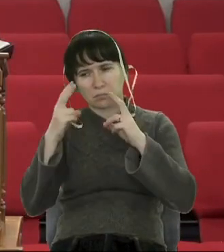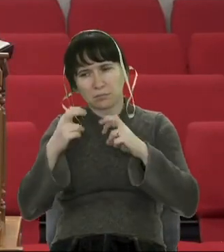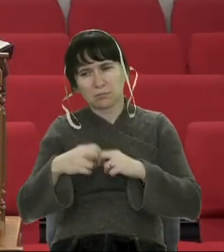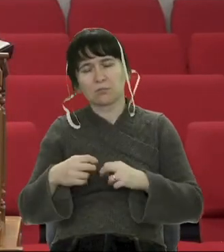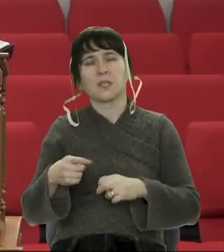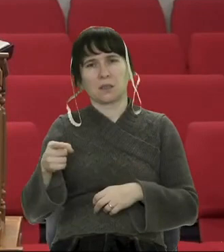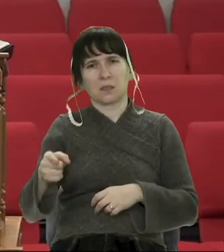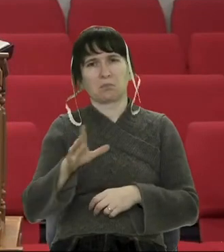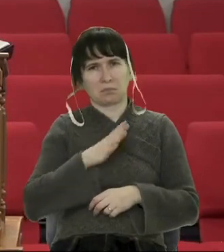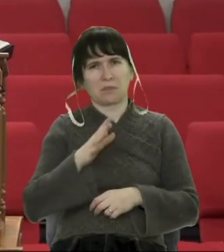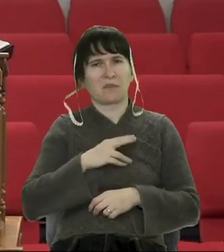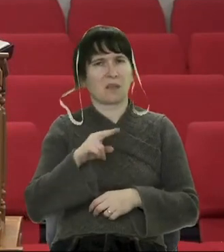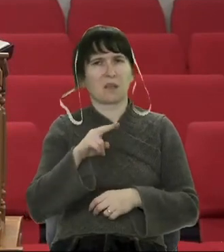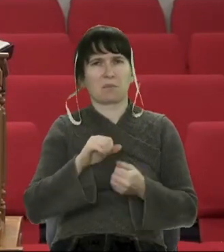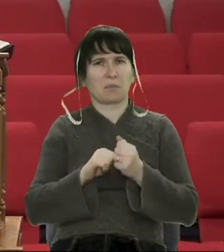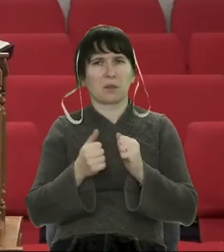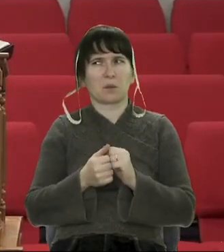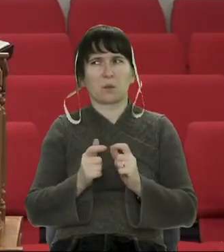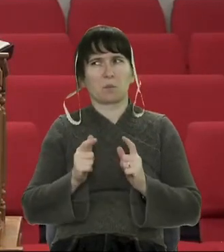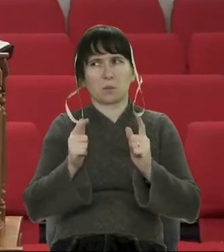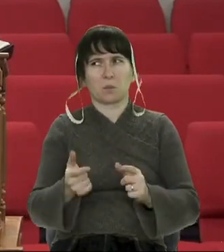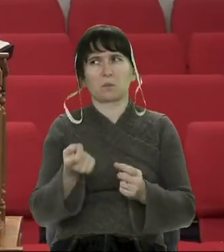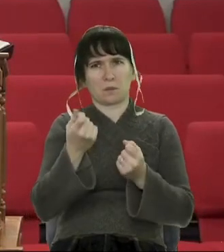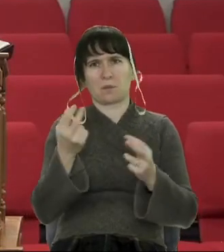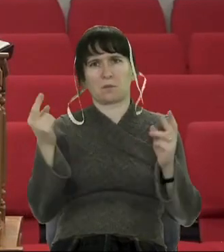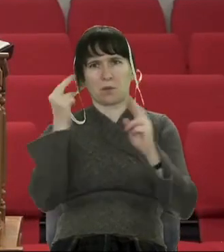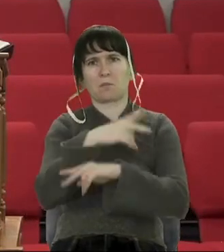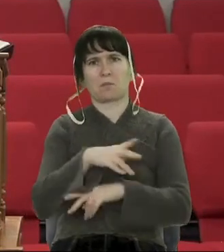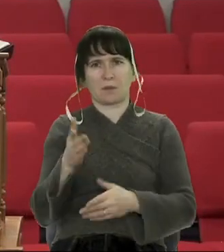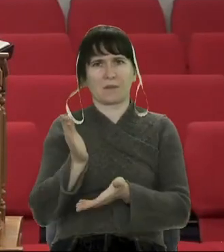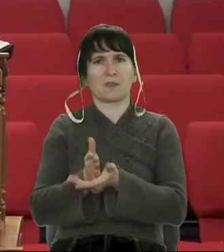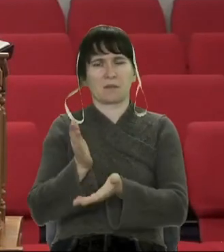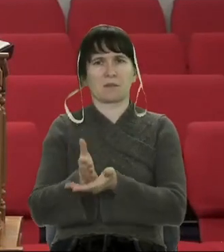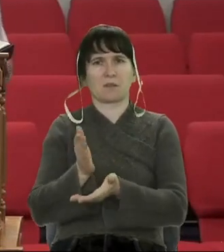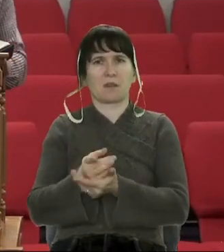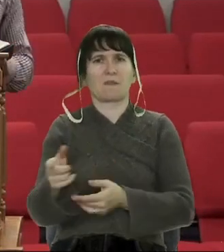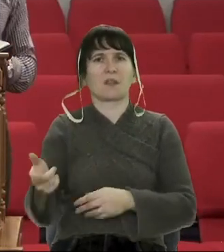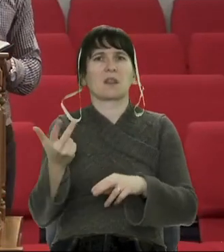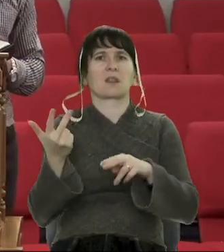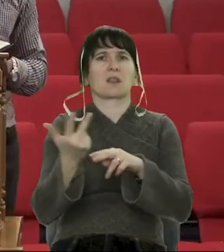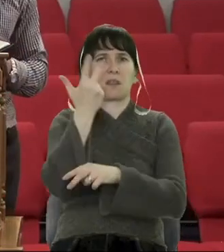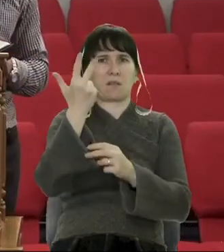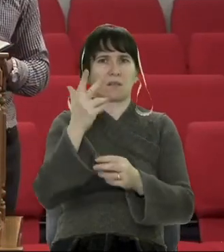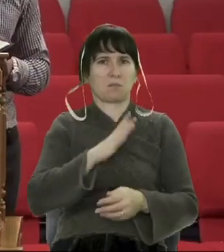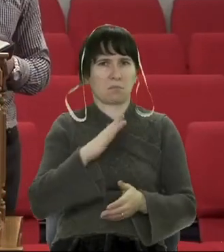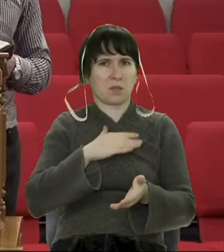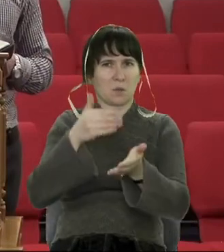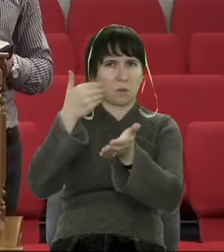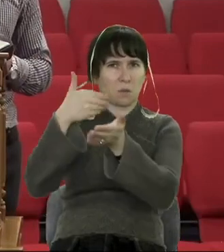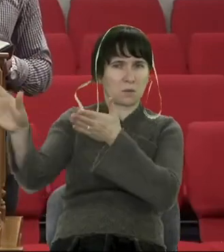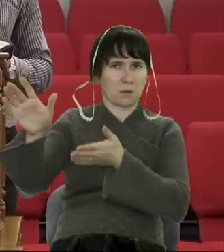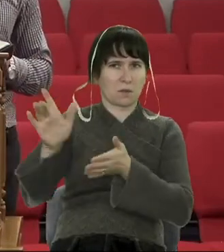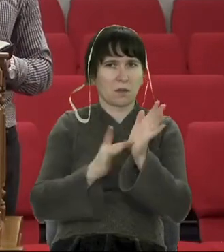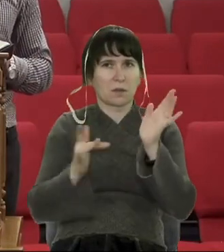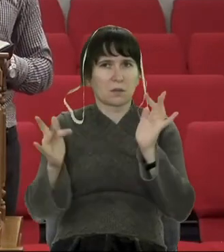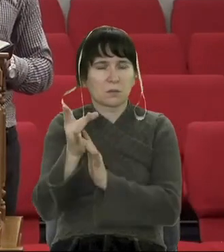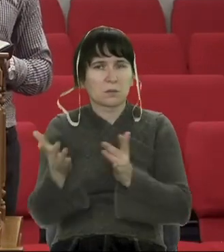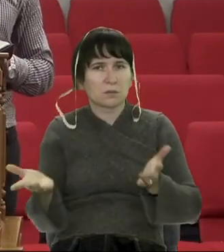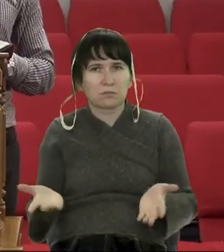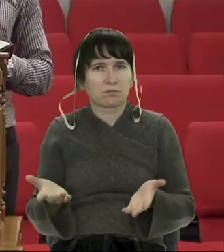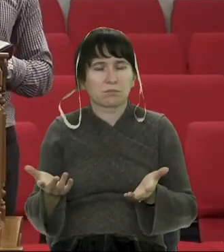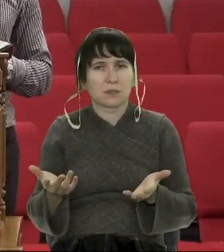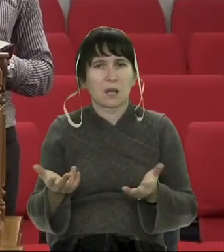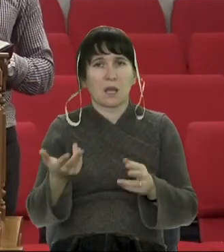інколи негарні вчинки. Ми можемо побачити те, що він тричі відрікся від нього. І більш того,